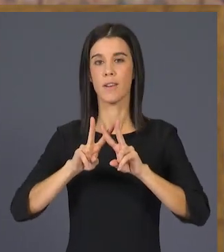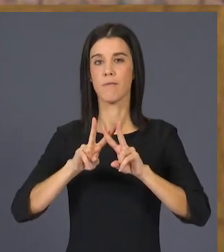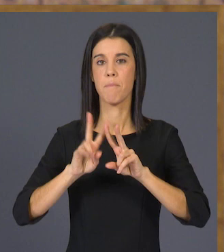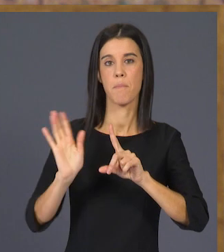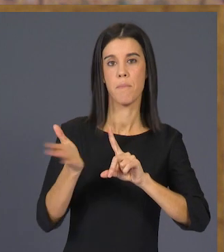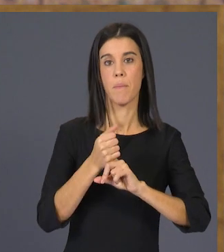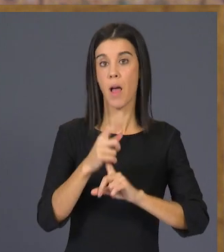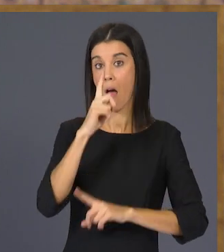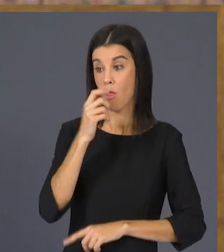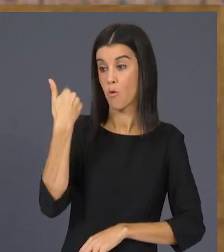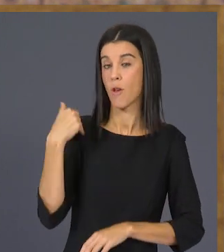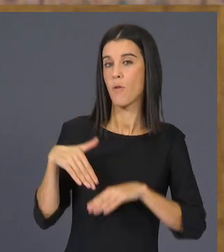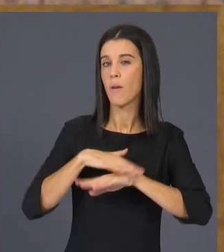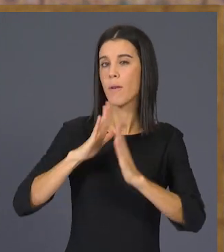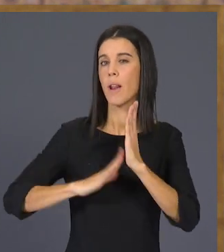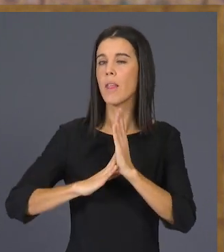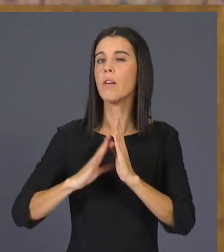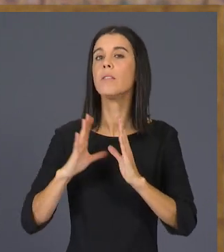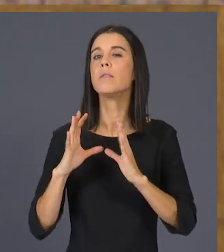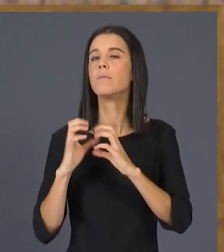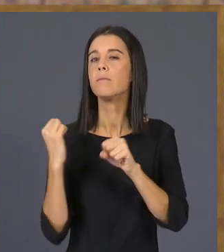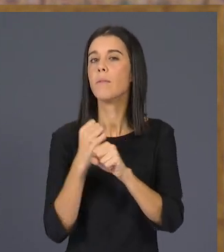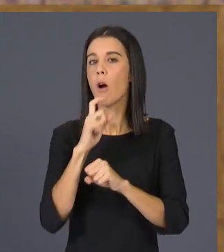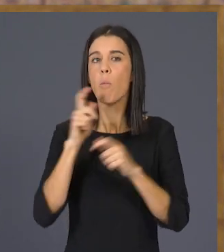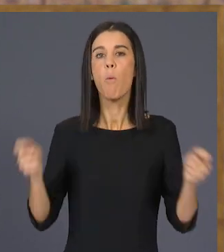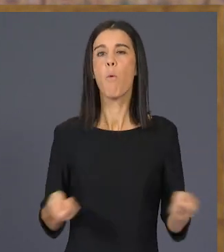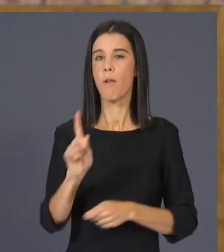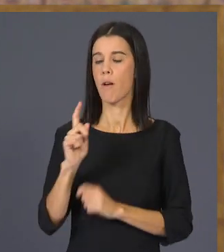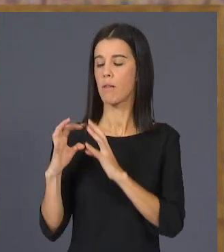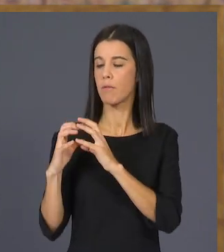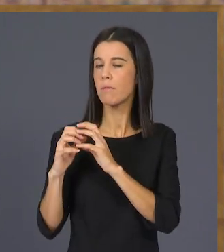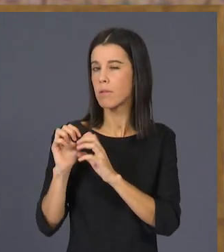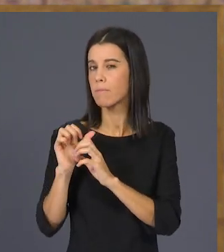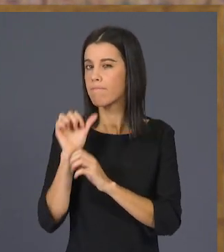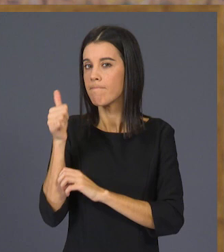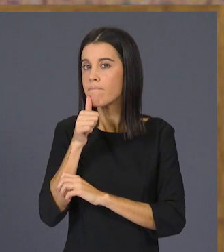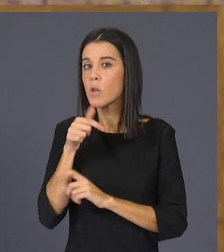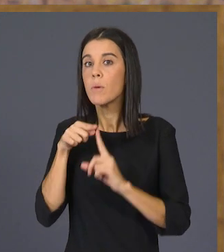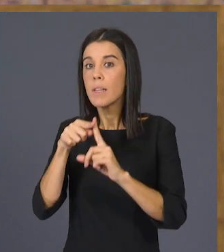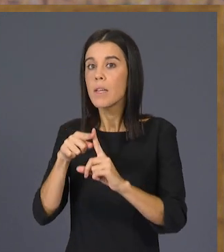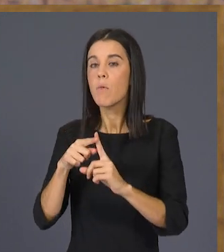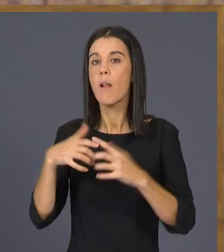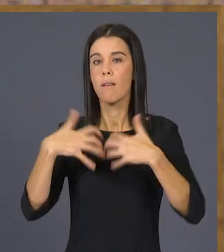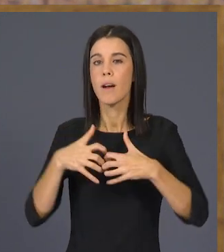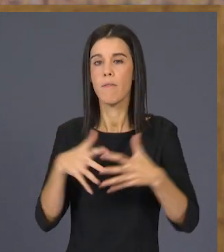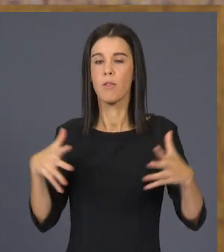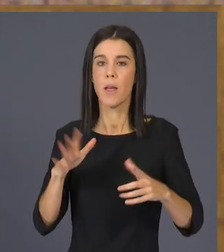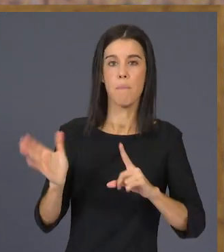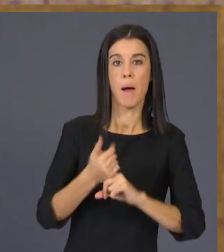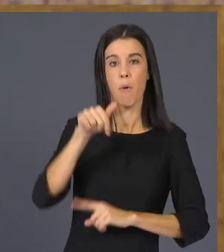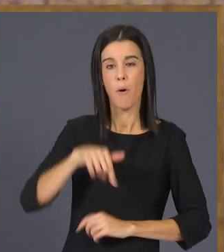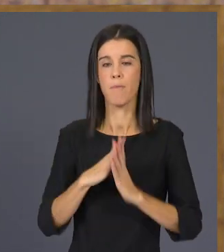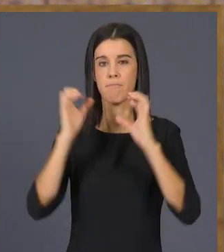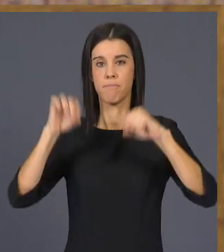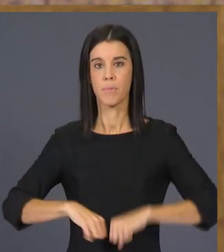Ara fa un any el govern valencià treballava amb discreció per acollir la gigafactoria. Avui ja està confirmat. La